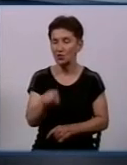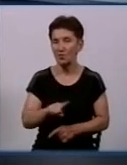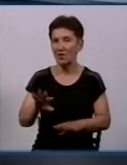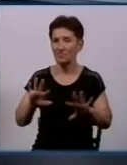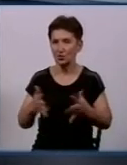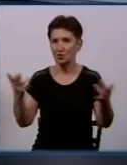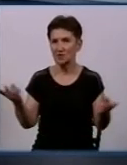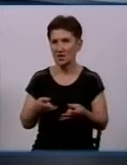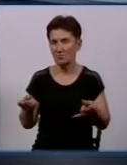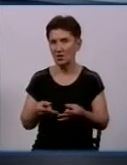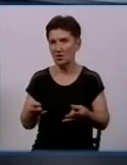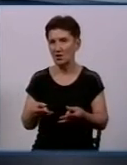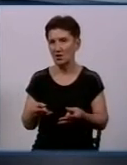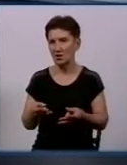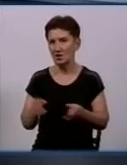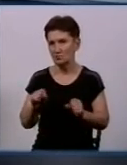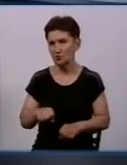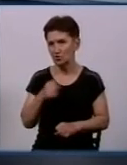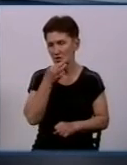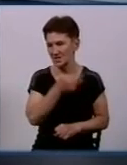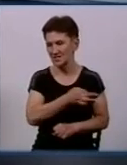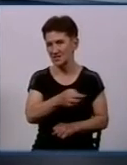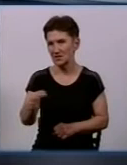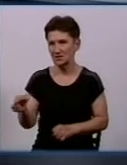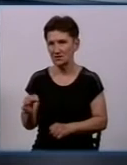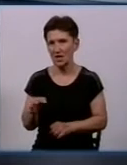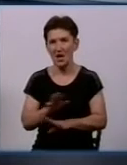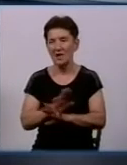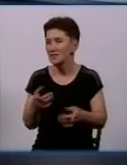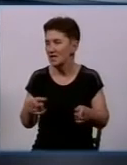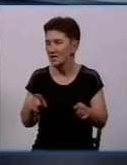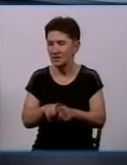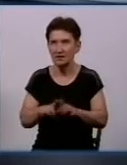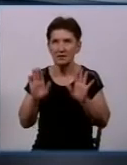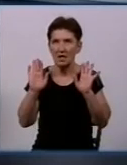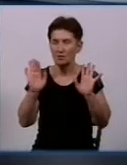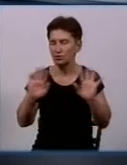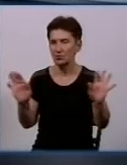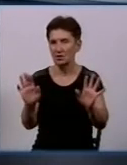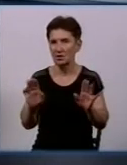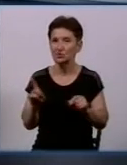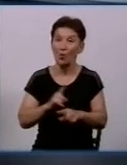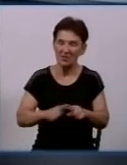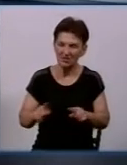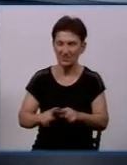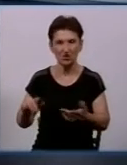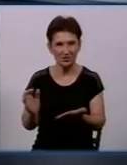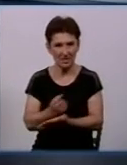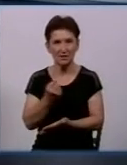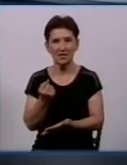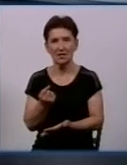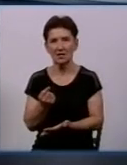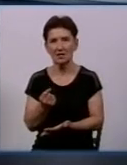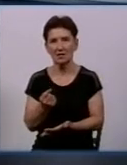потреба, він буде, навіть зможе, підказати, якщо, не дай Бог, буде такий випадок, що необхідно його швидше знайти, якщо це випав